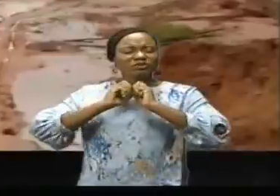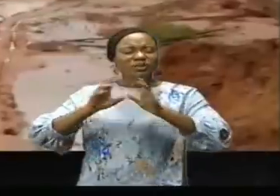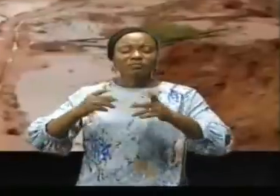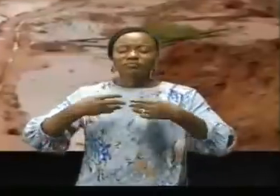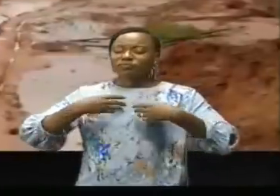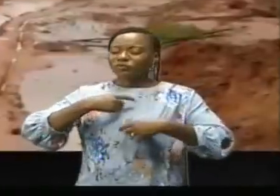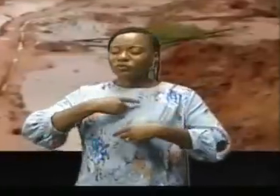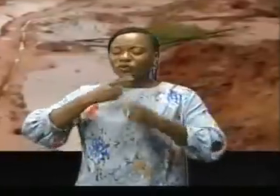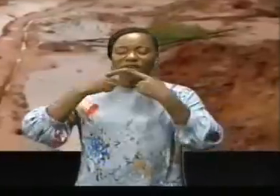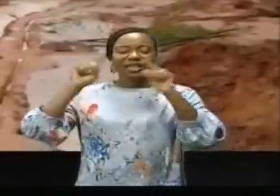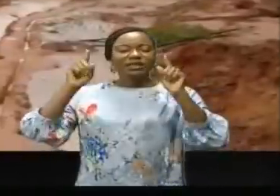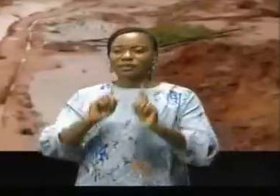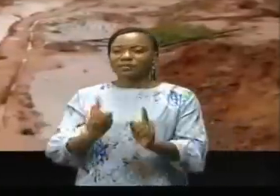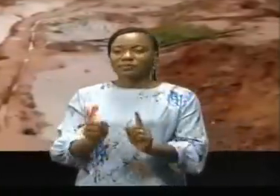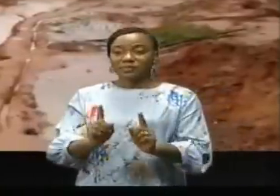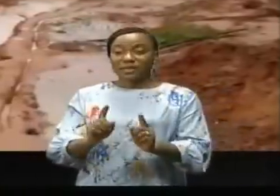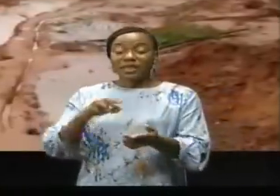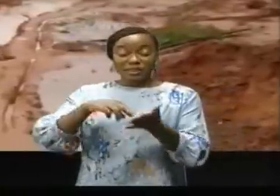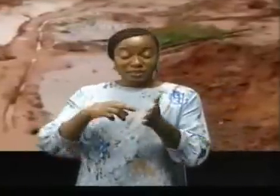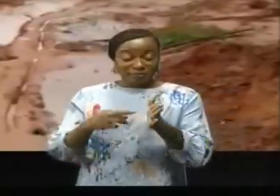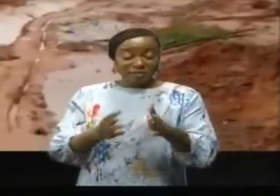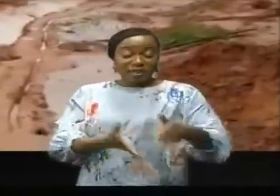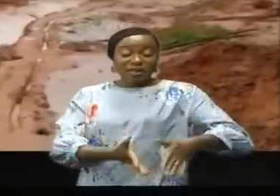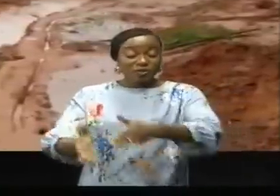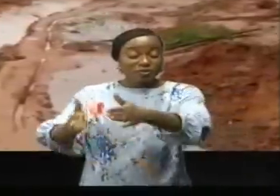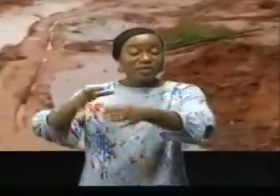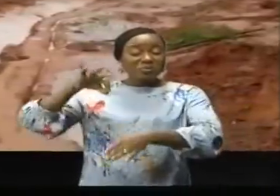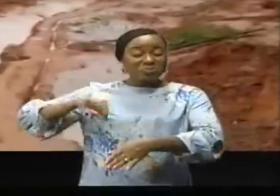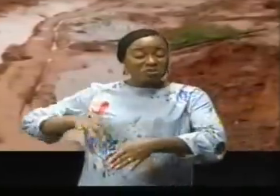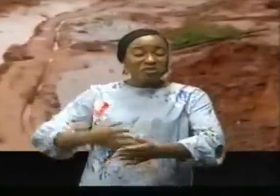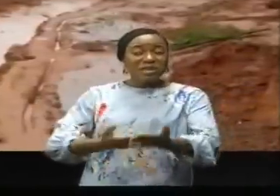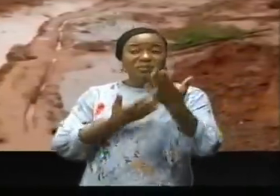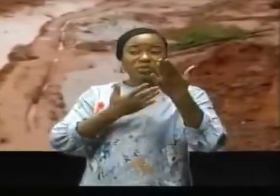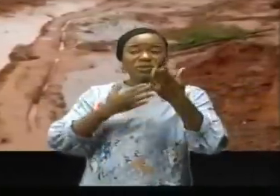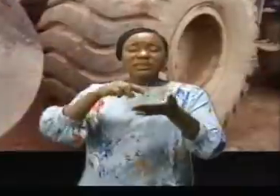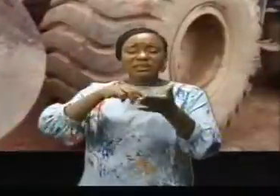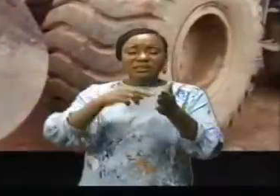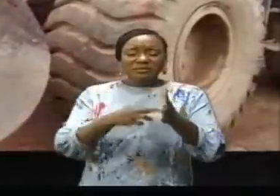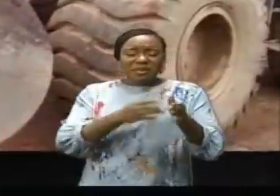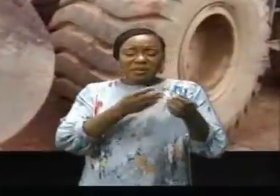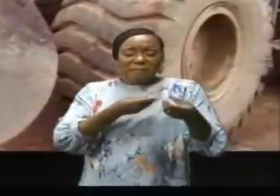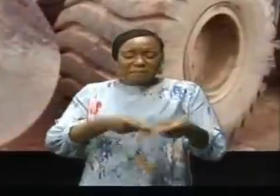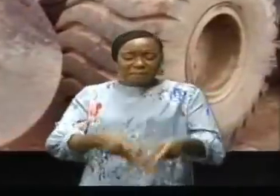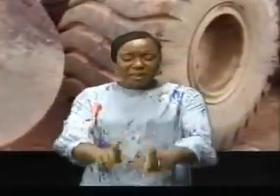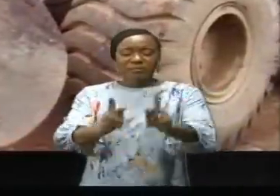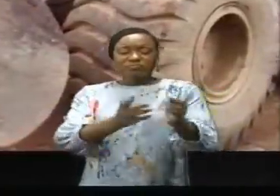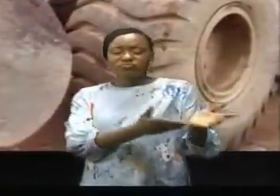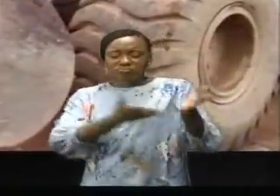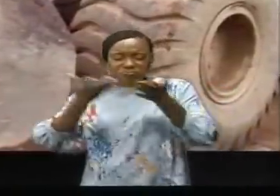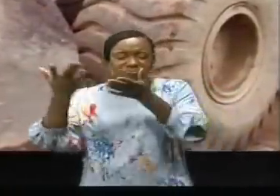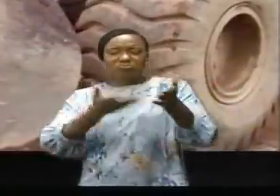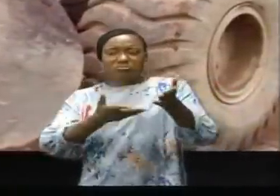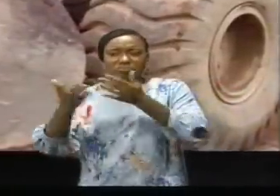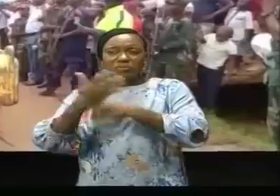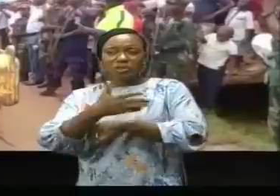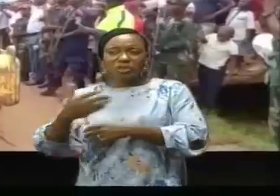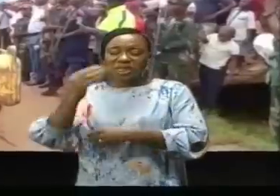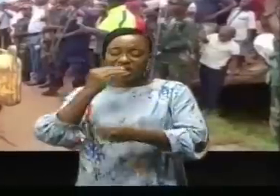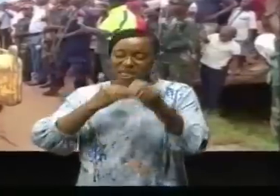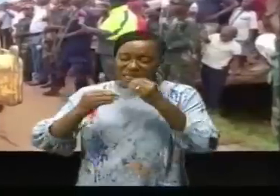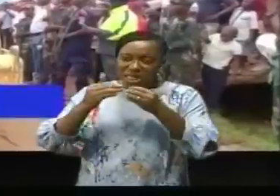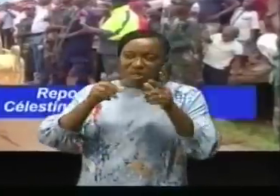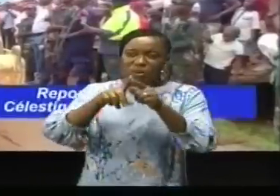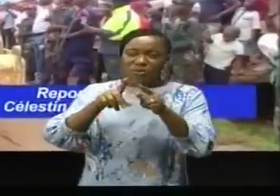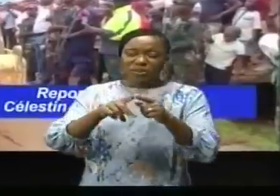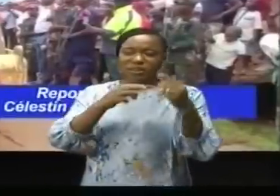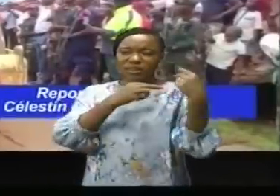Signalons que cette route d'intérêt local permettra d'évacuer les produits agricoles et autres vers le centre de consommation, comme